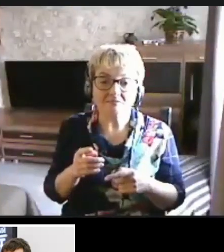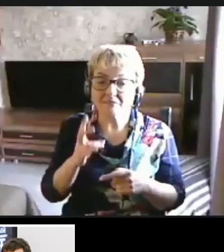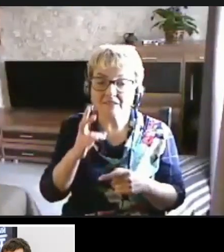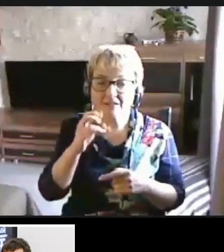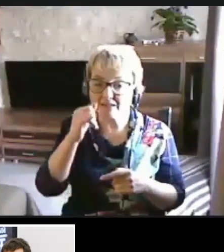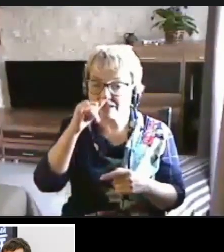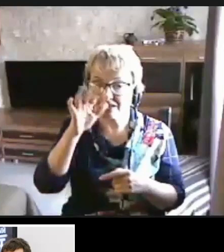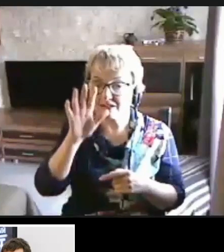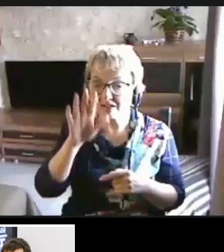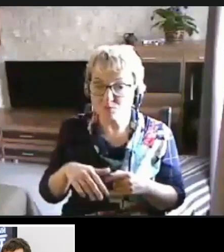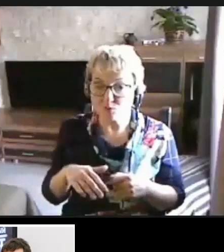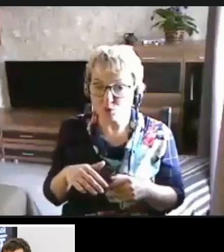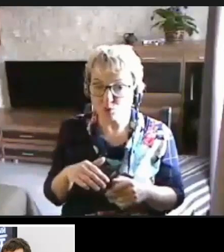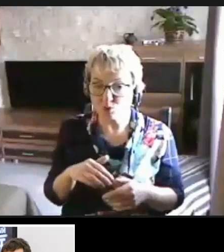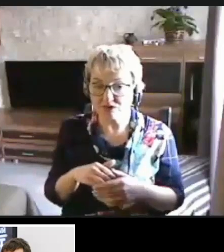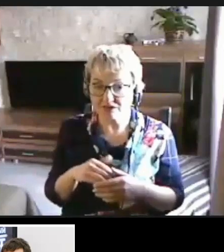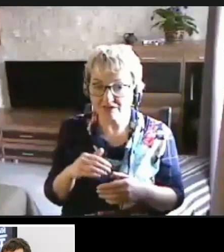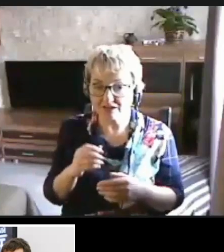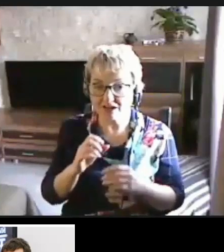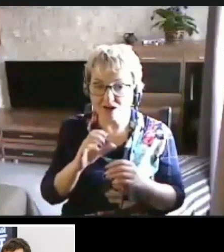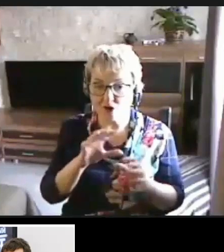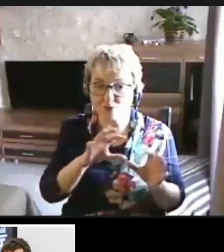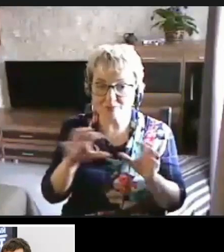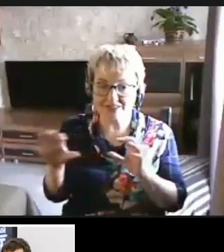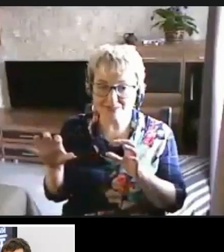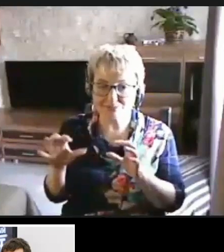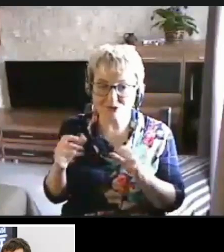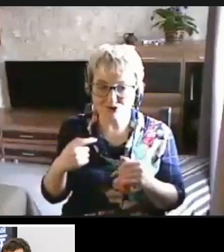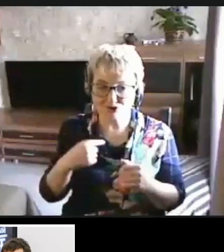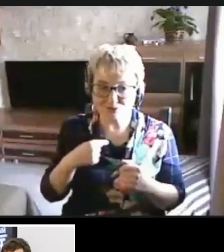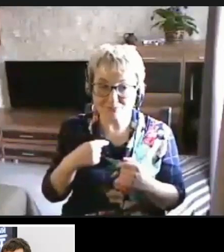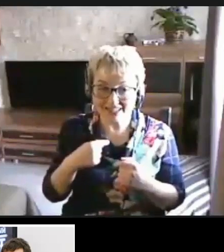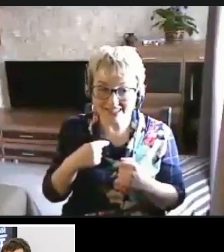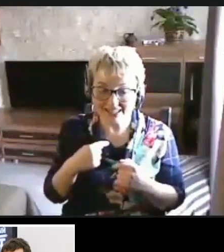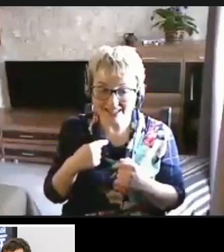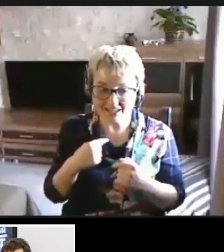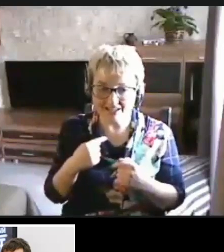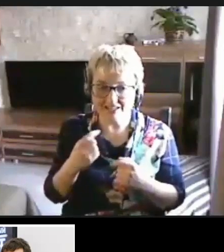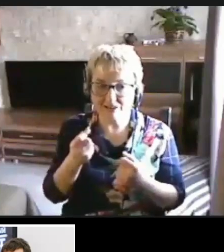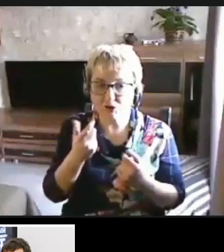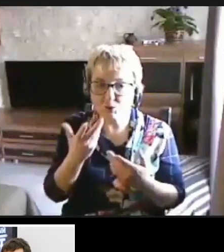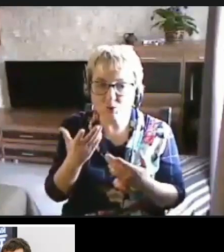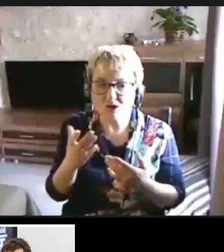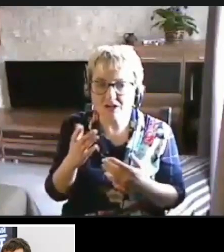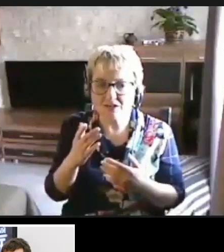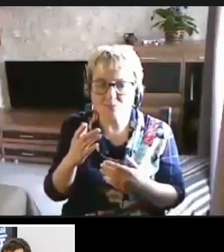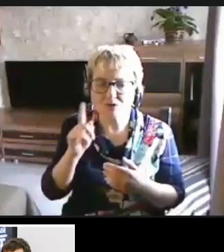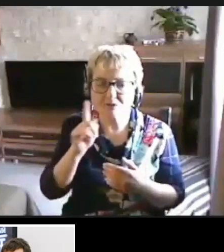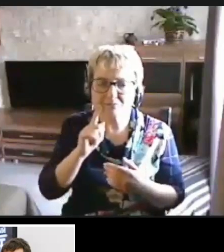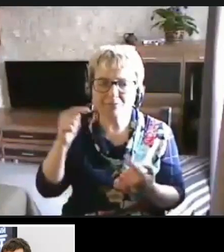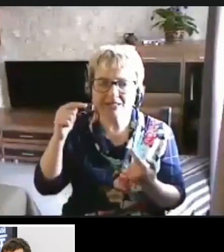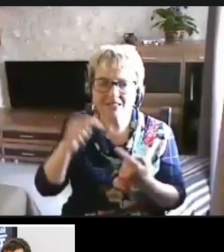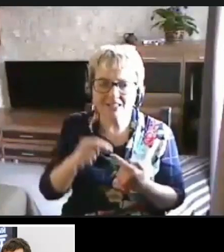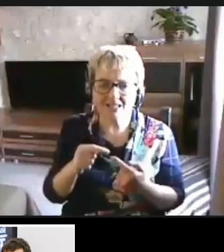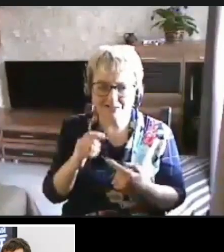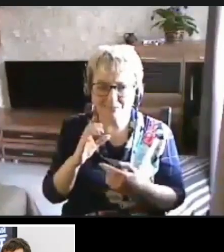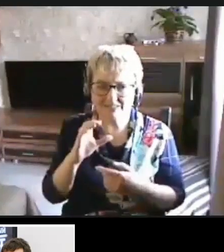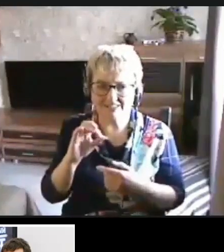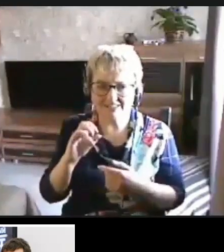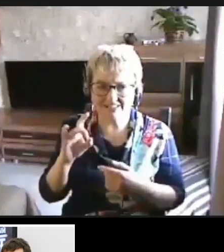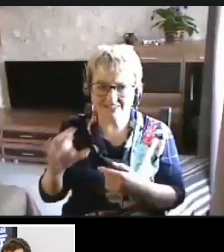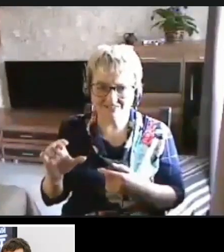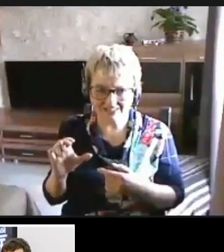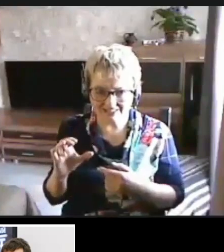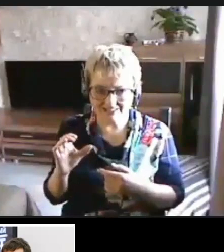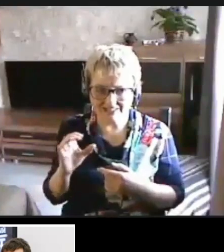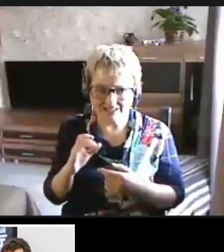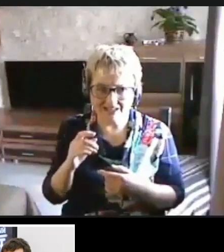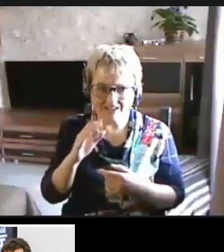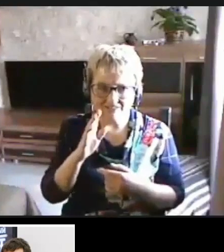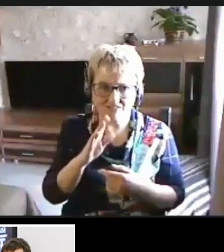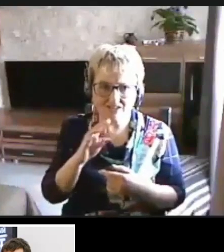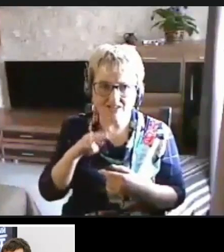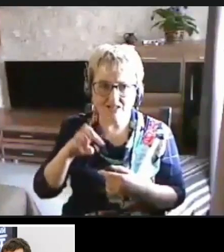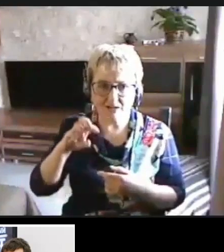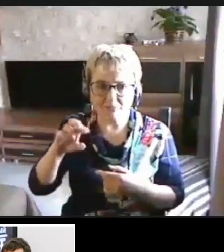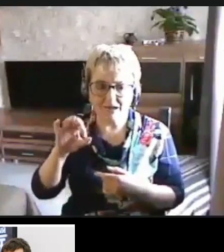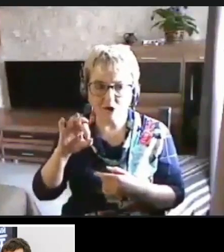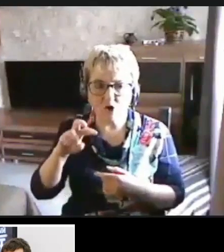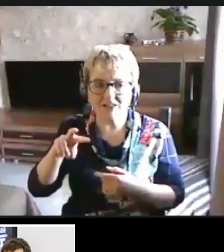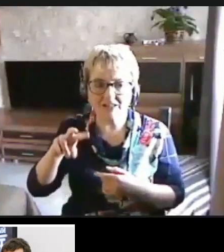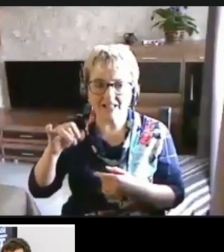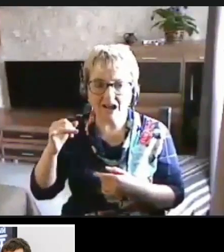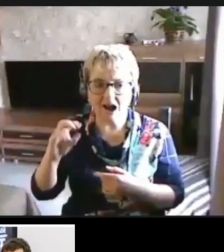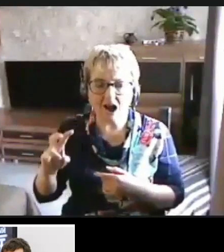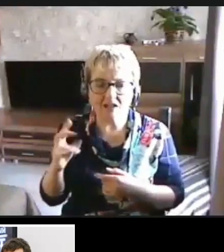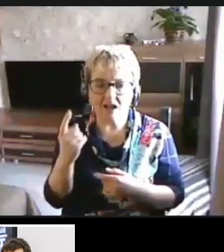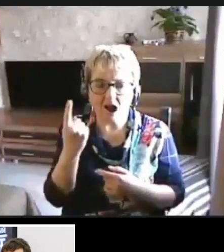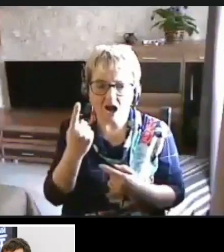могут обеспечить мне сколько-нибудь приемлемый уровень сервиса. ВТБ онлайн один